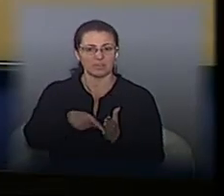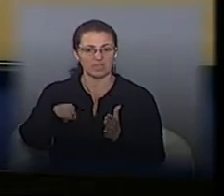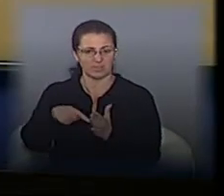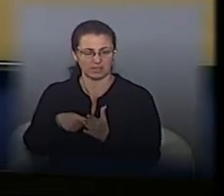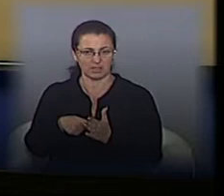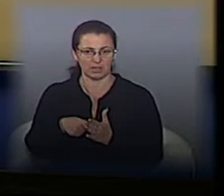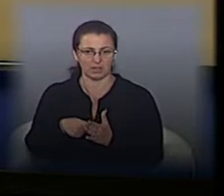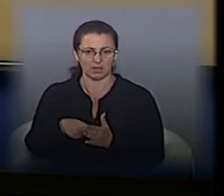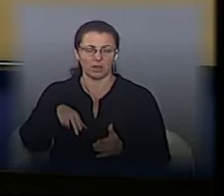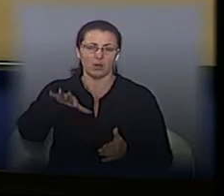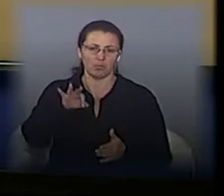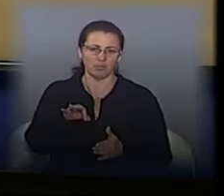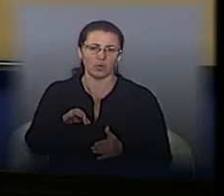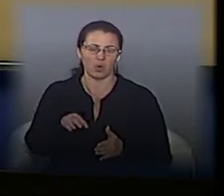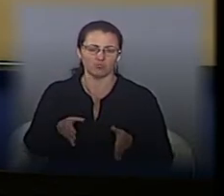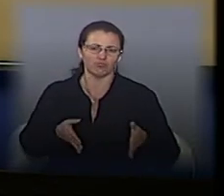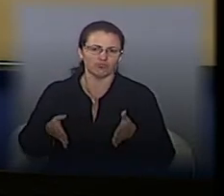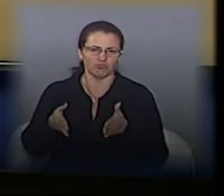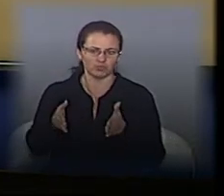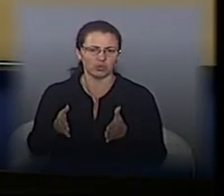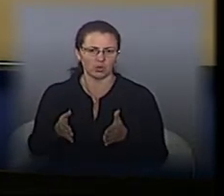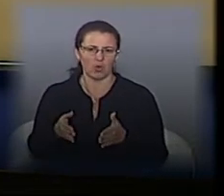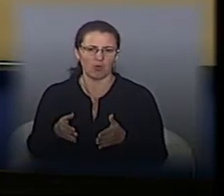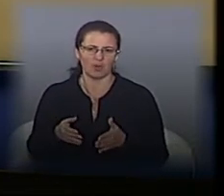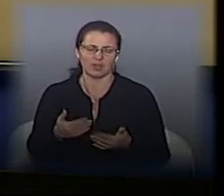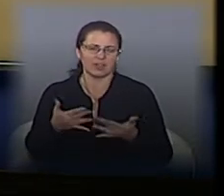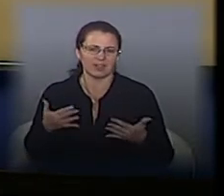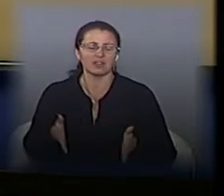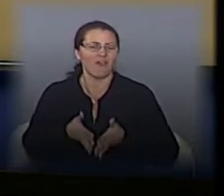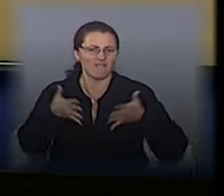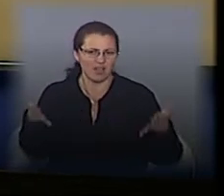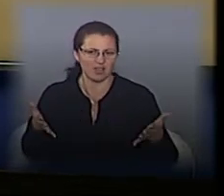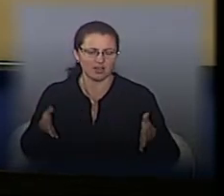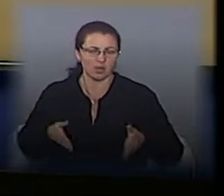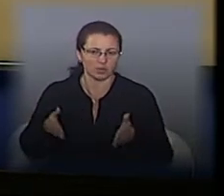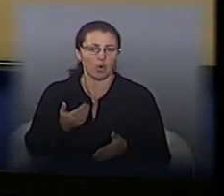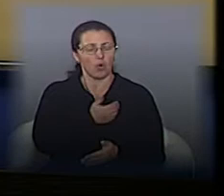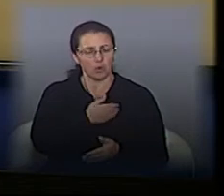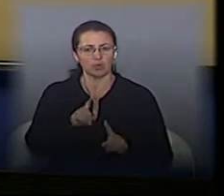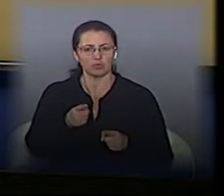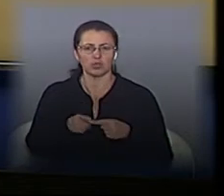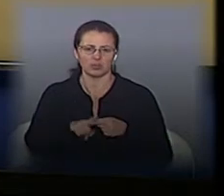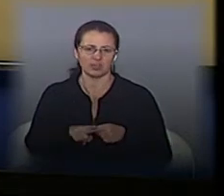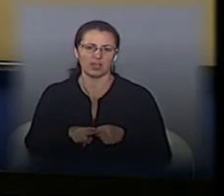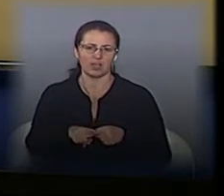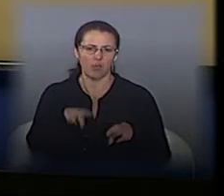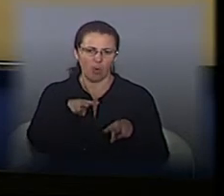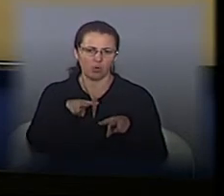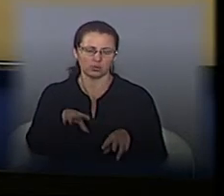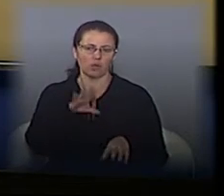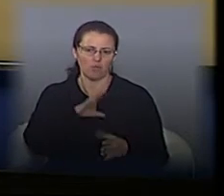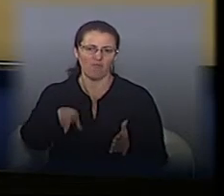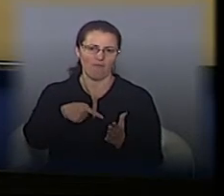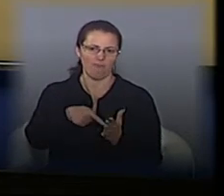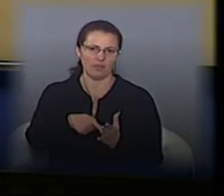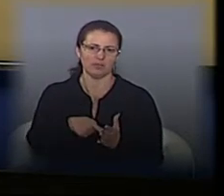трасах, по відповідних автомагістралях. Ми все-таки хочемо, щоб цей ваговий і габаритний контроль був і в місті,